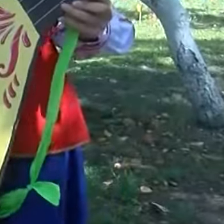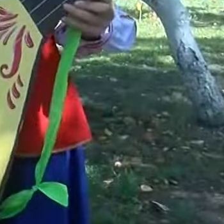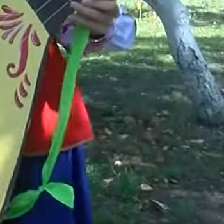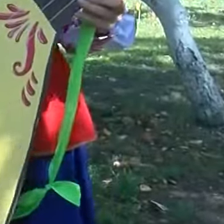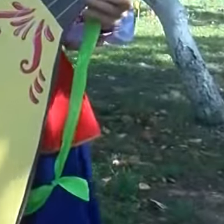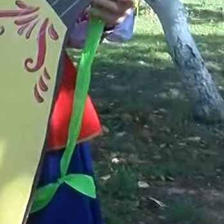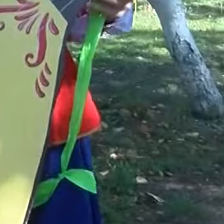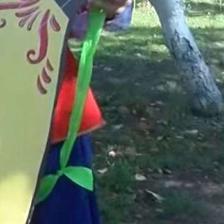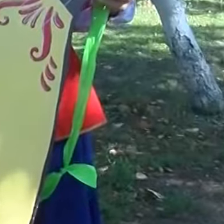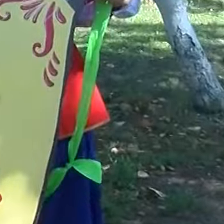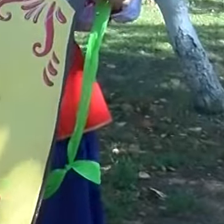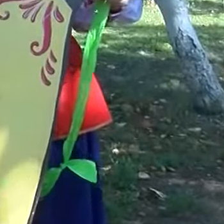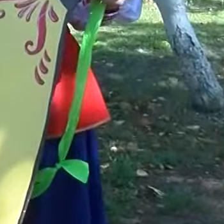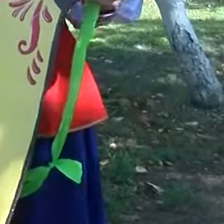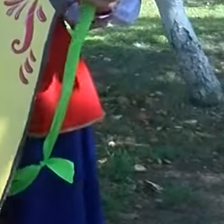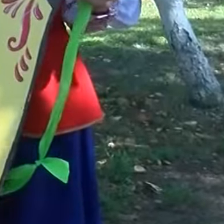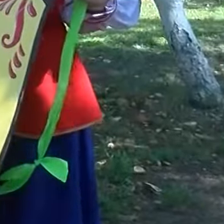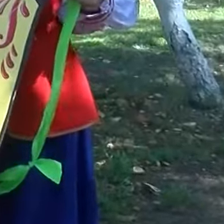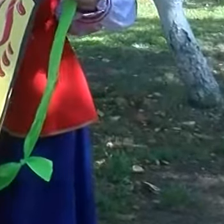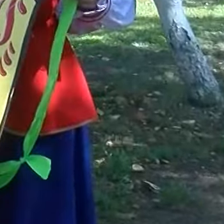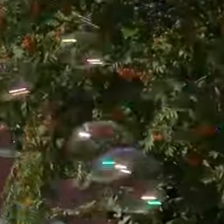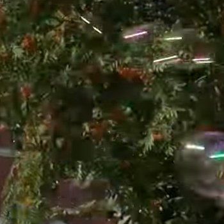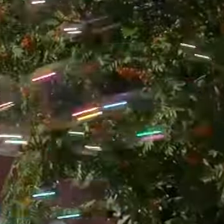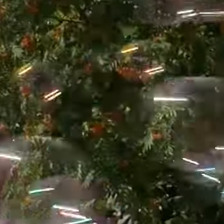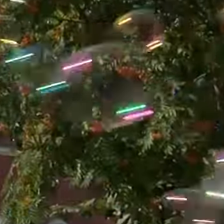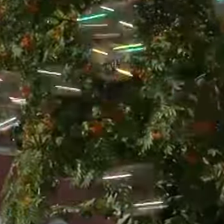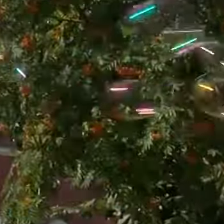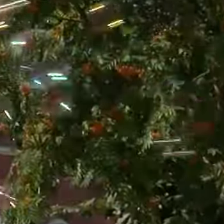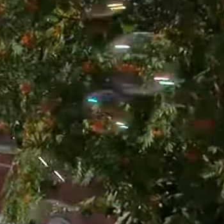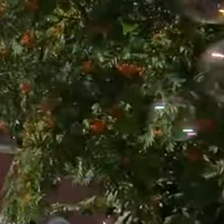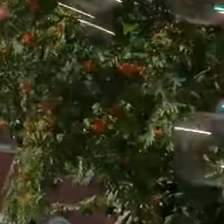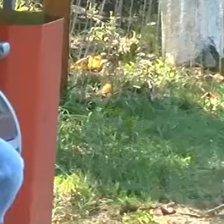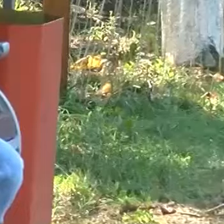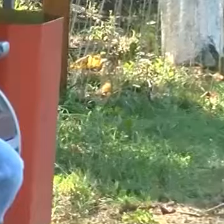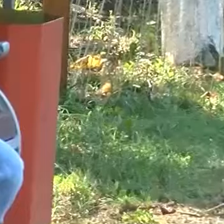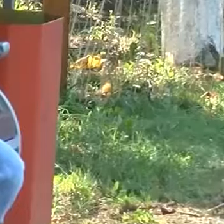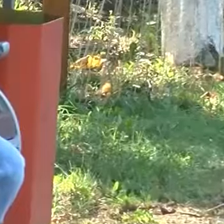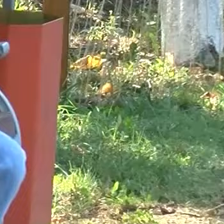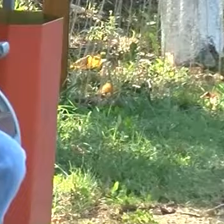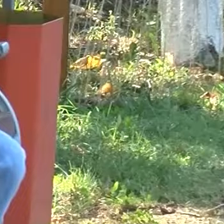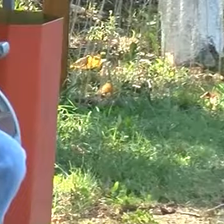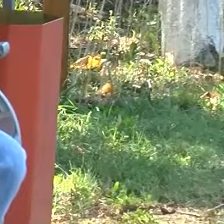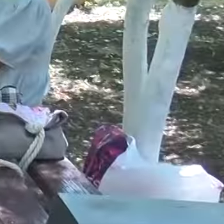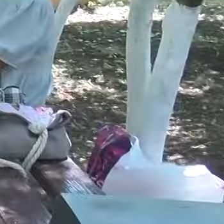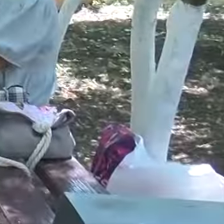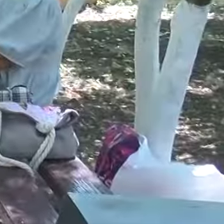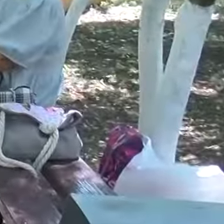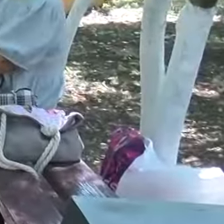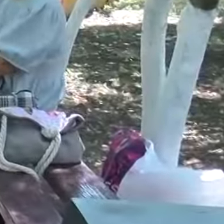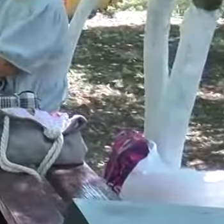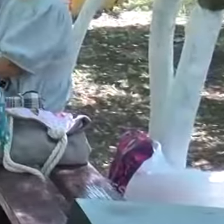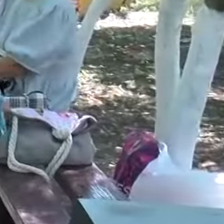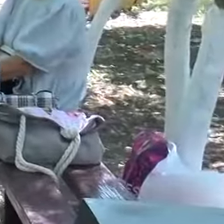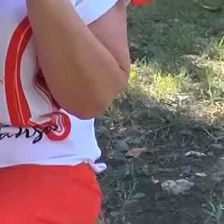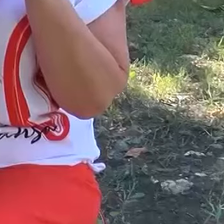Ну и, конечно же, у нас есть такой бренд – наш мед. Среди инсталляций и цветочных композиций приятно просто погулять и